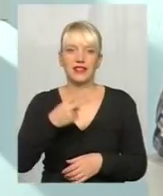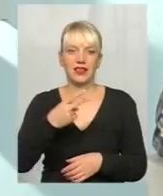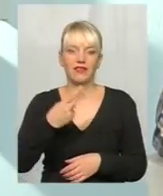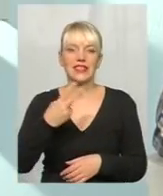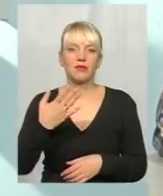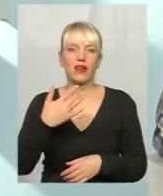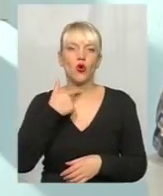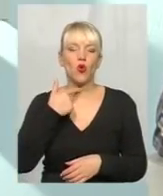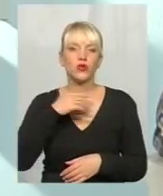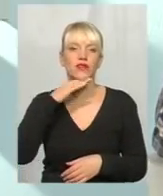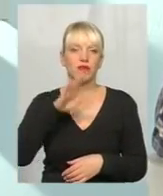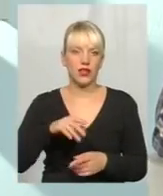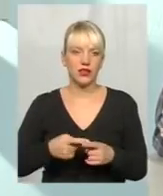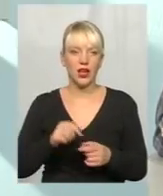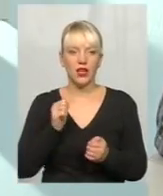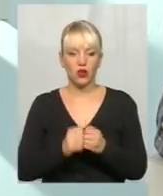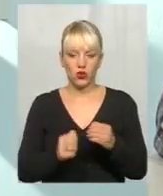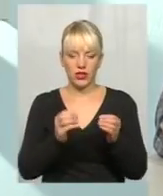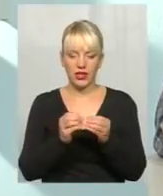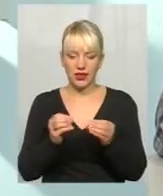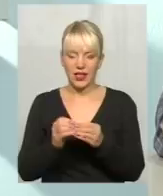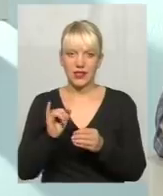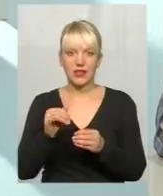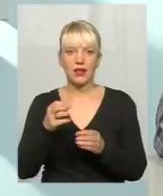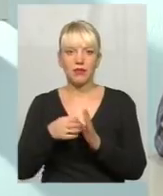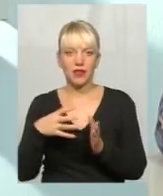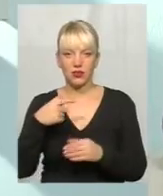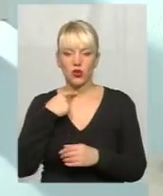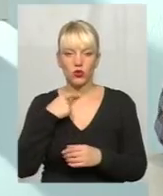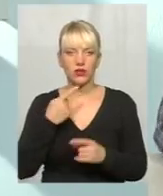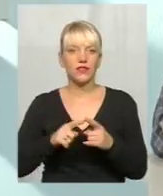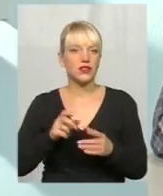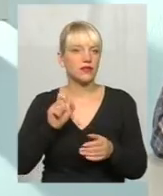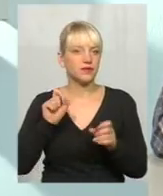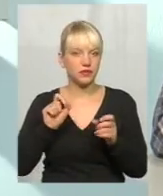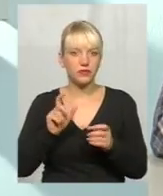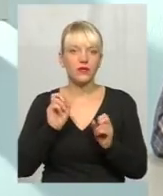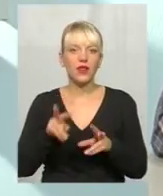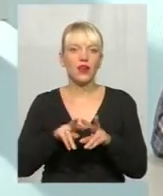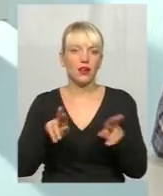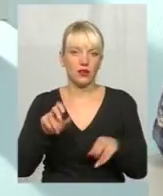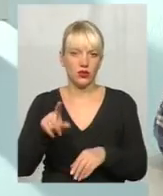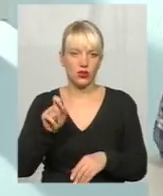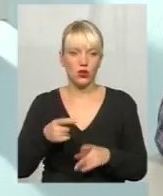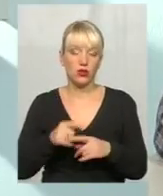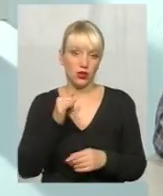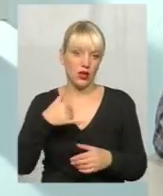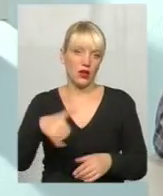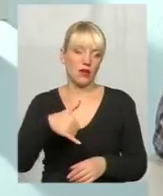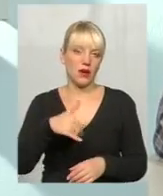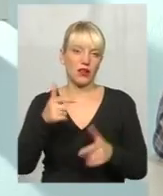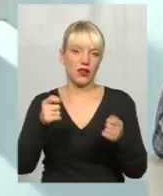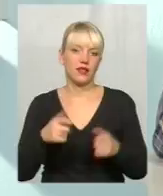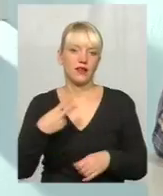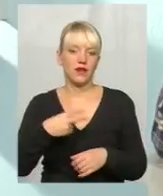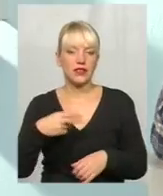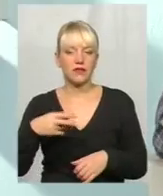кожних 5-10 голосів, вони на вугу золота. І тому, навіть, там, якихось 5 продуктових пакетів, які йдуть